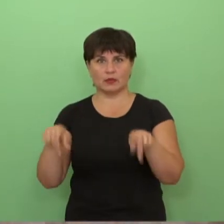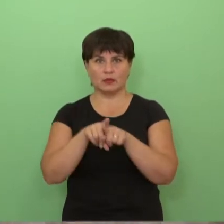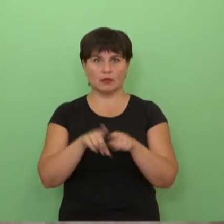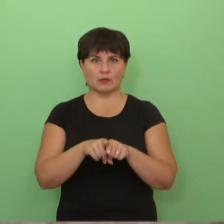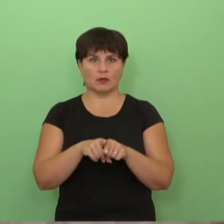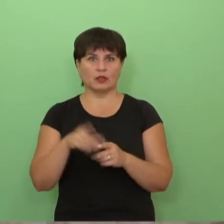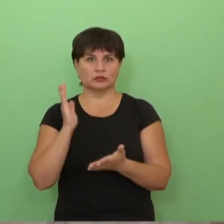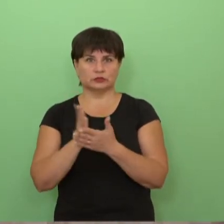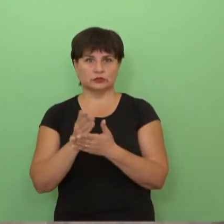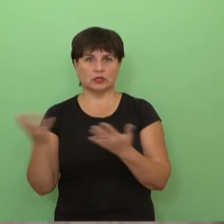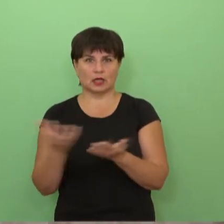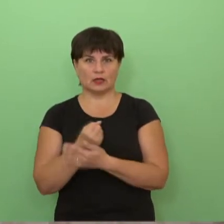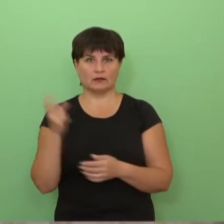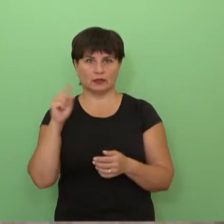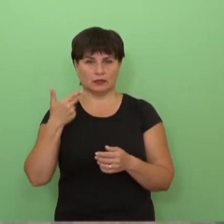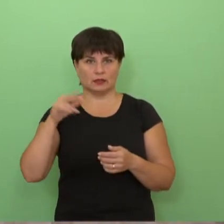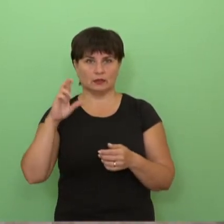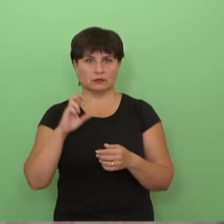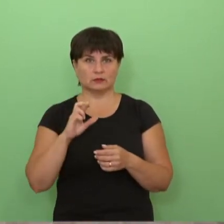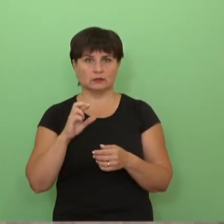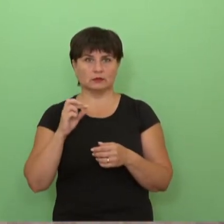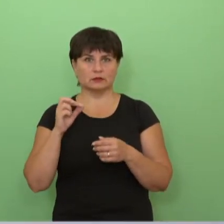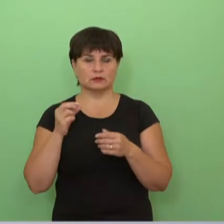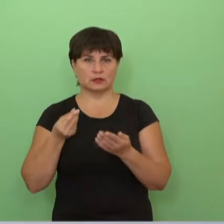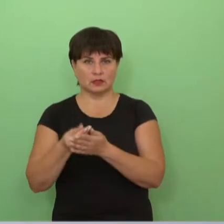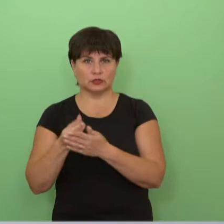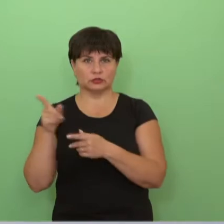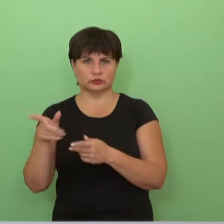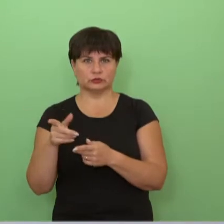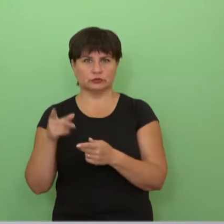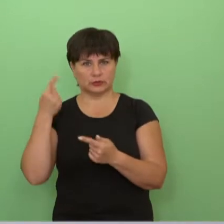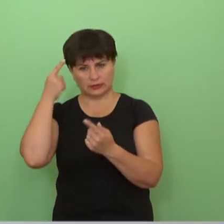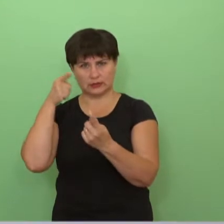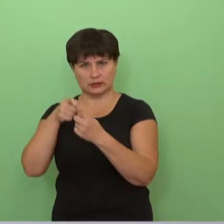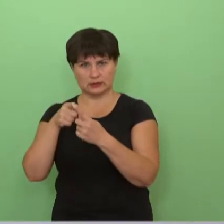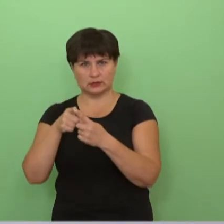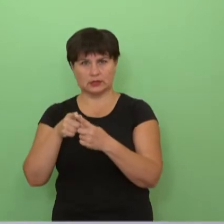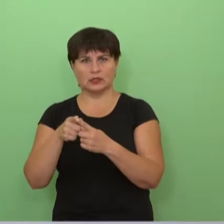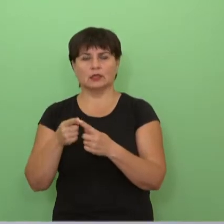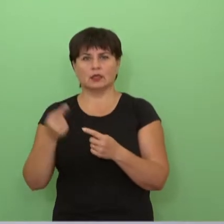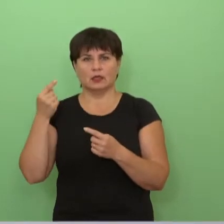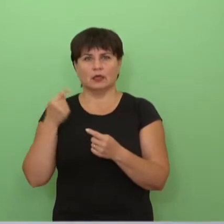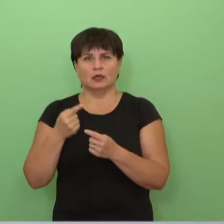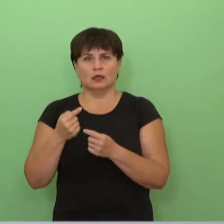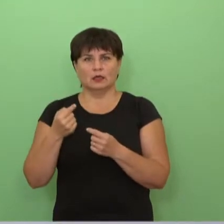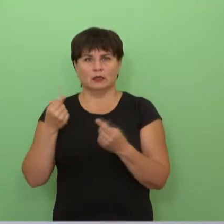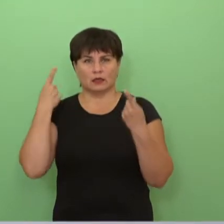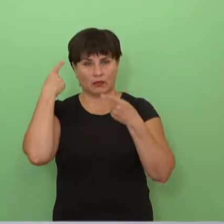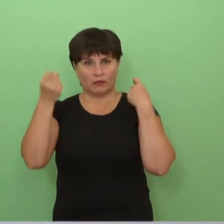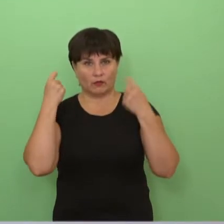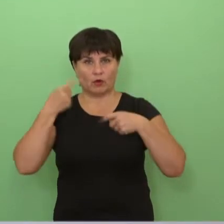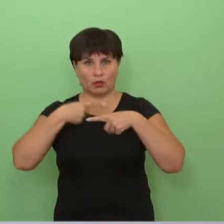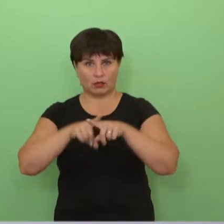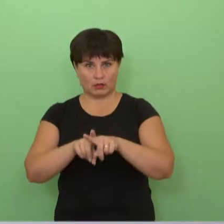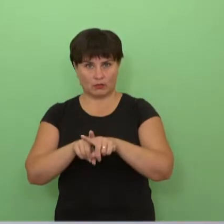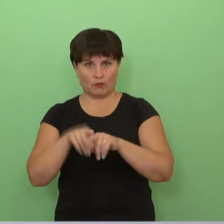modernius standus, kurie atitinka pačių inovatyviausių lentų pritaikytų ūkdymui galimybės.